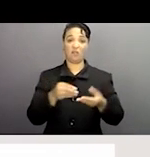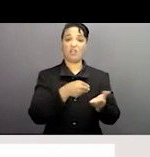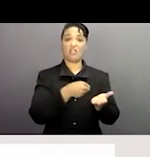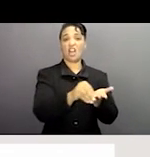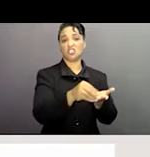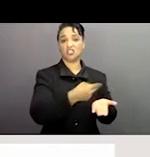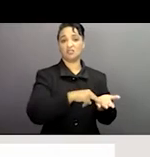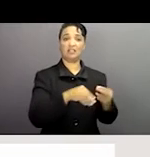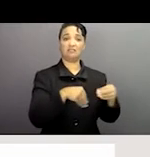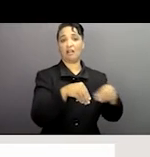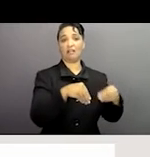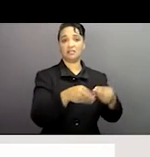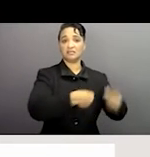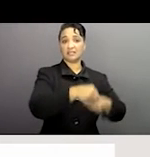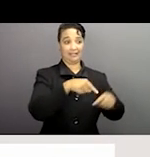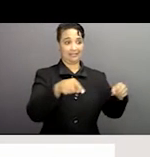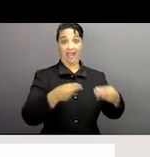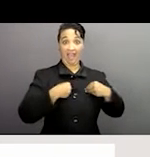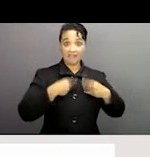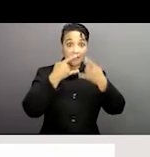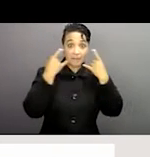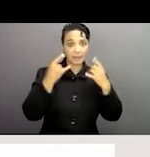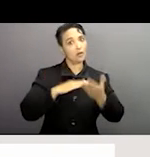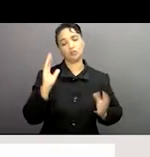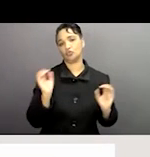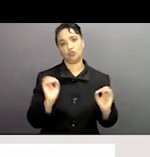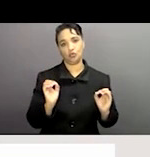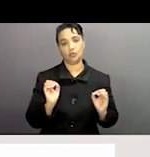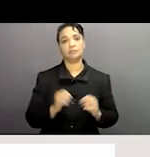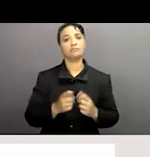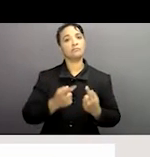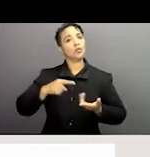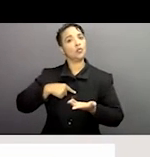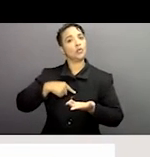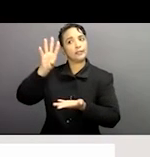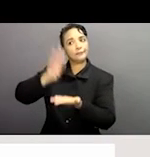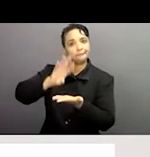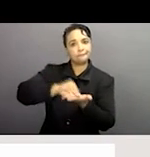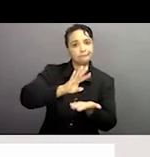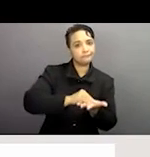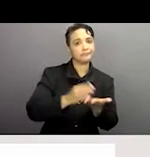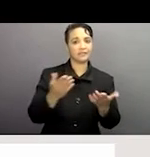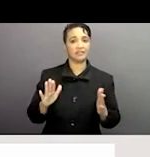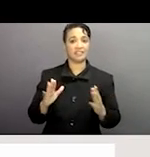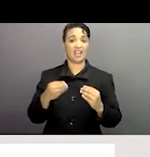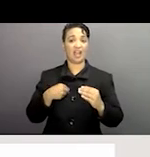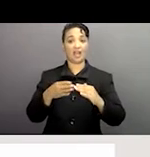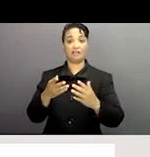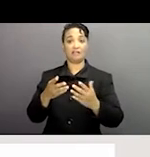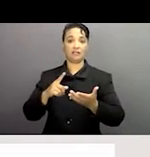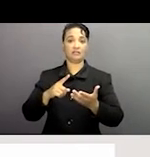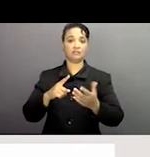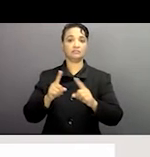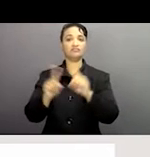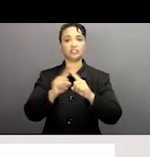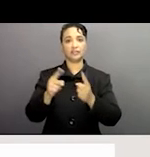du personnel de protection du personnel surtout dans le secteur informel nous avons documenté aussi l